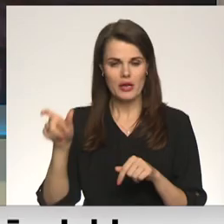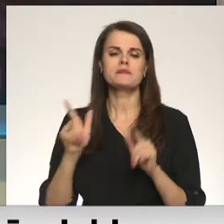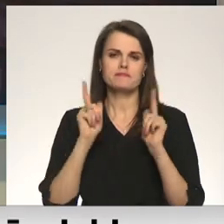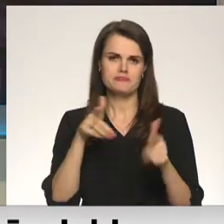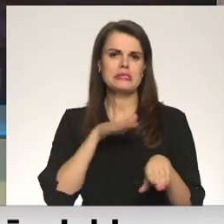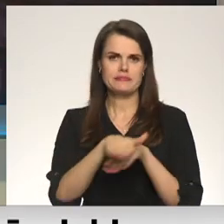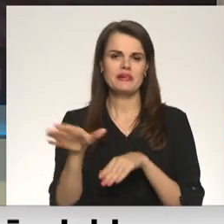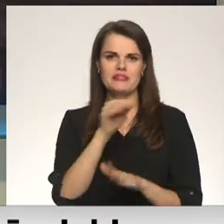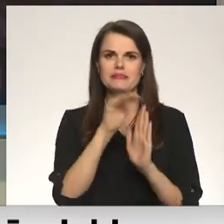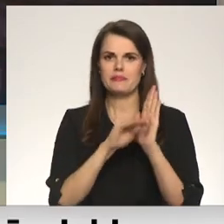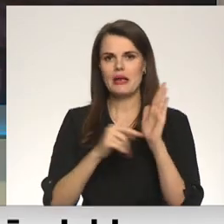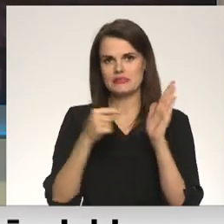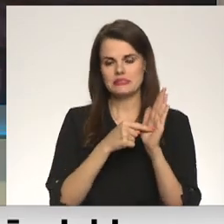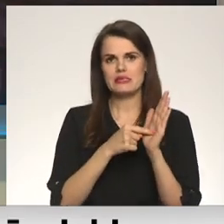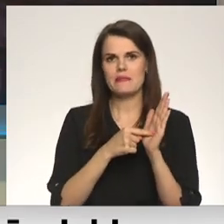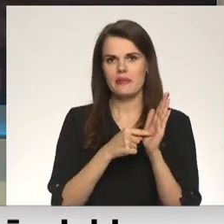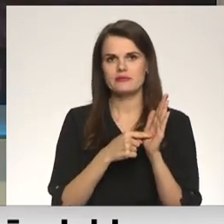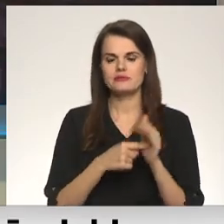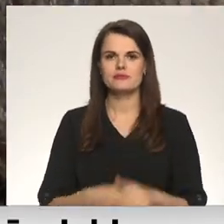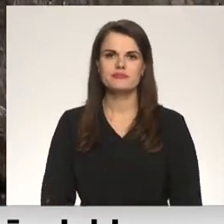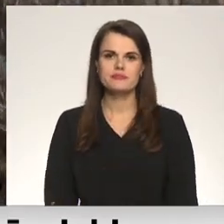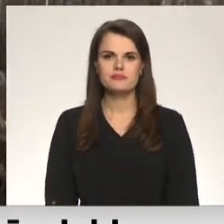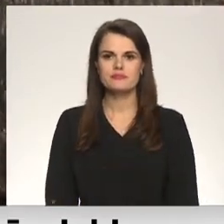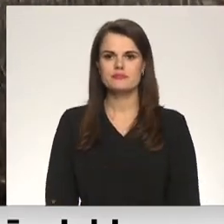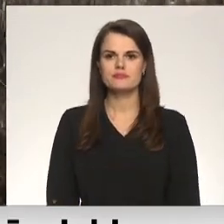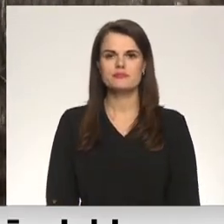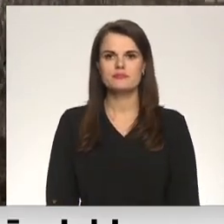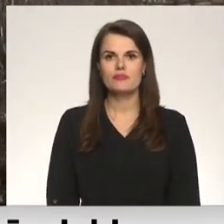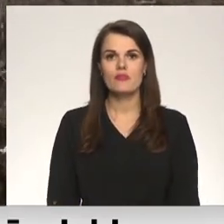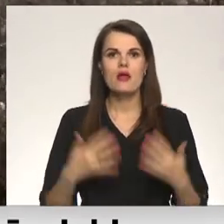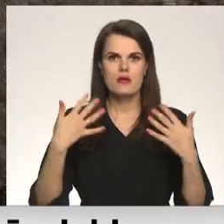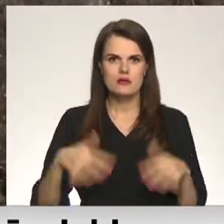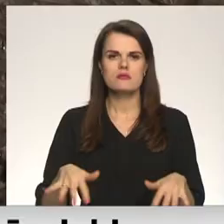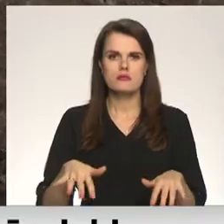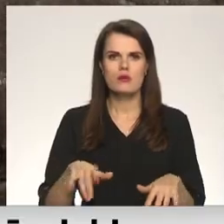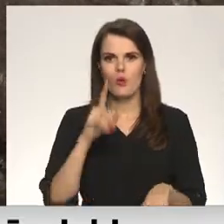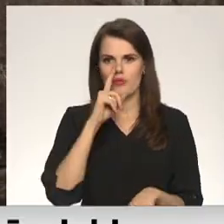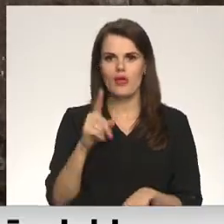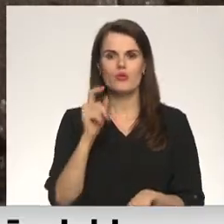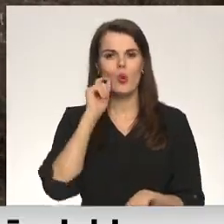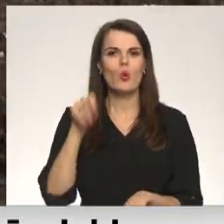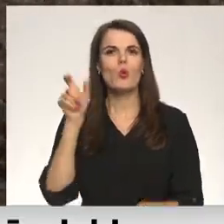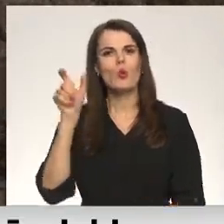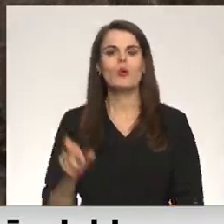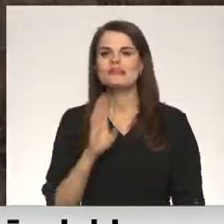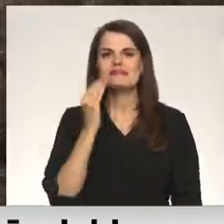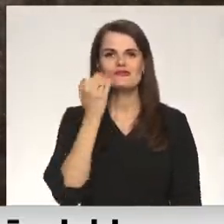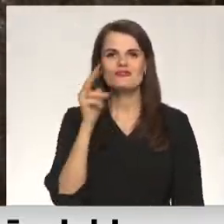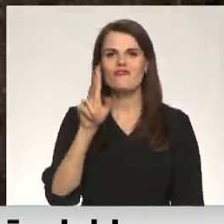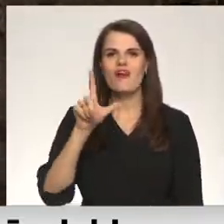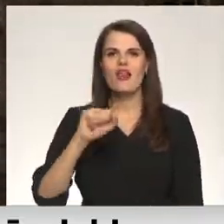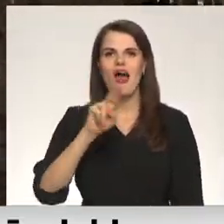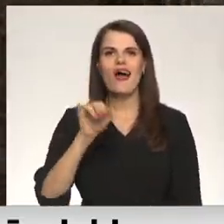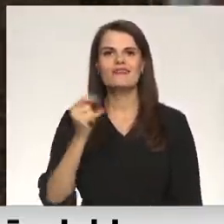lai varētu dzīvot pie mums kopā ar saviem mīluļiem. Jau vairāk nekā nedēļu ukrainiete Vladislava par savām